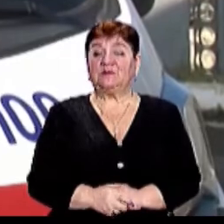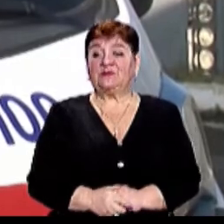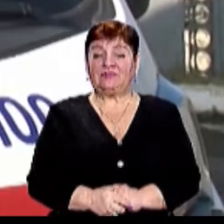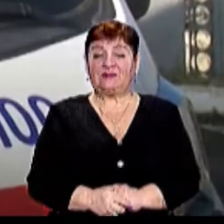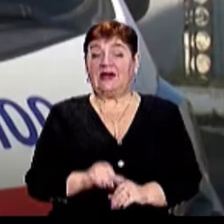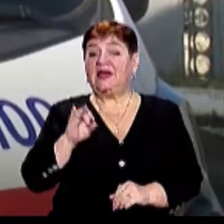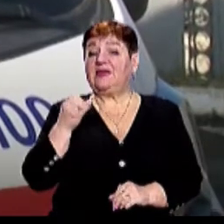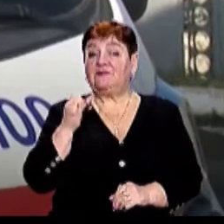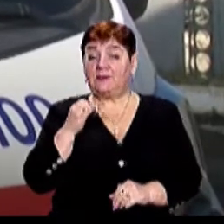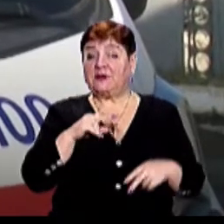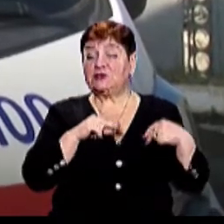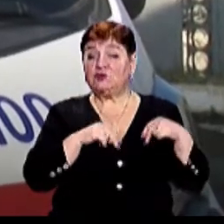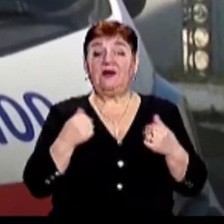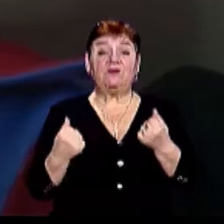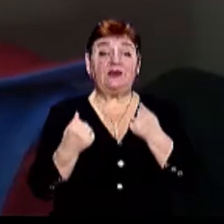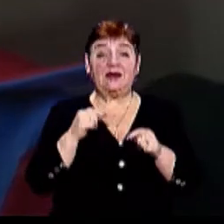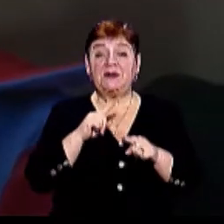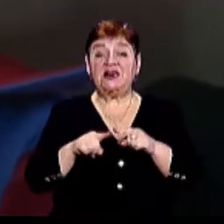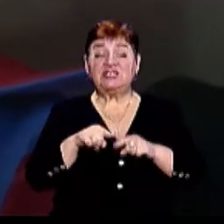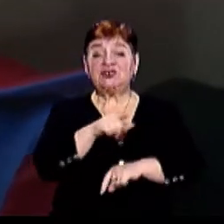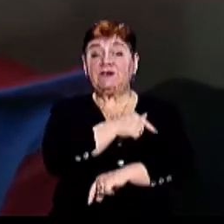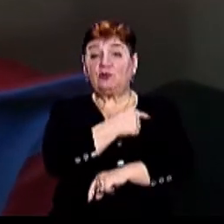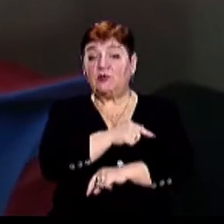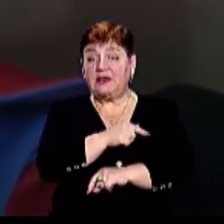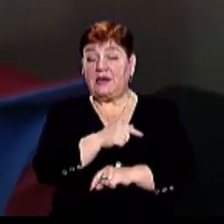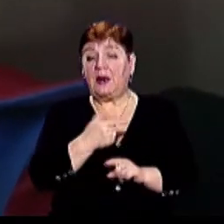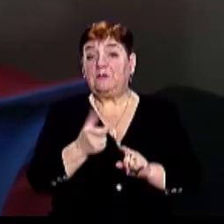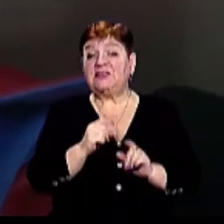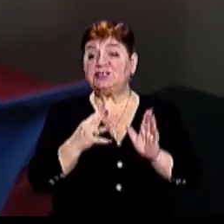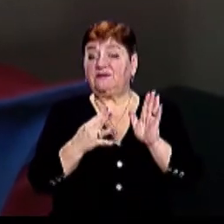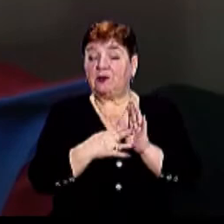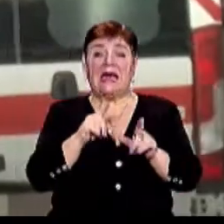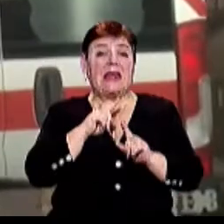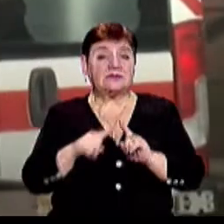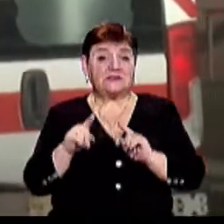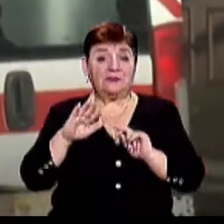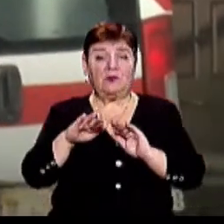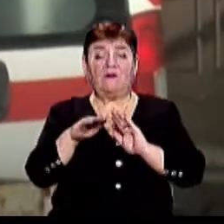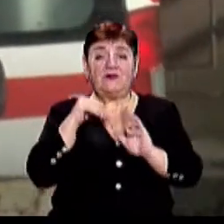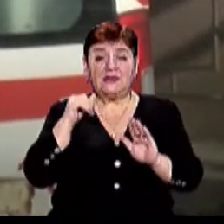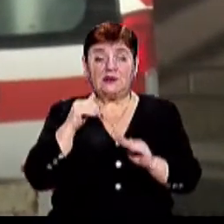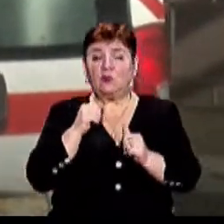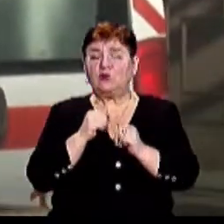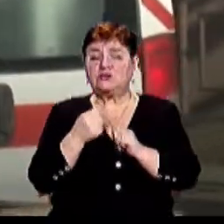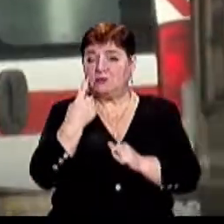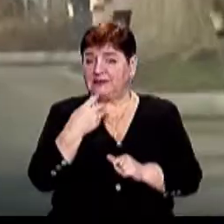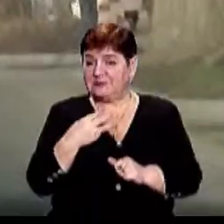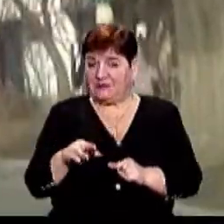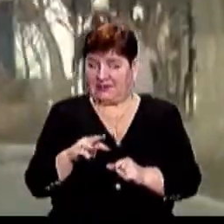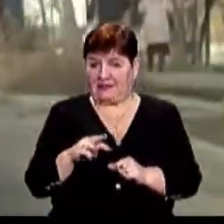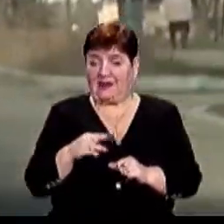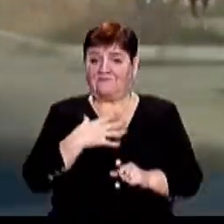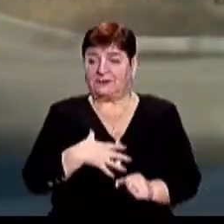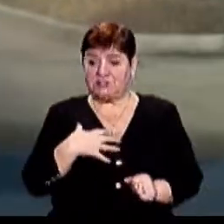Іван Дробчак працює водієм швидкої більше 9 років Каже, під час екстреного виклику важлива кожна хвилина І водії та